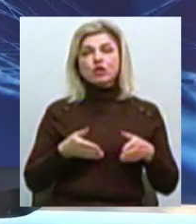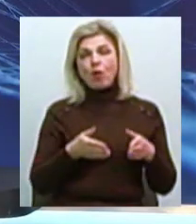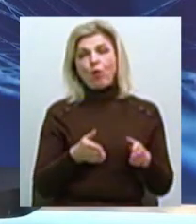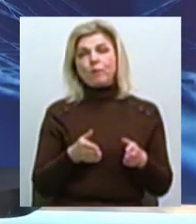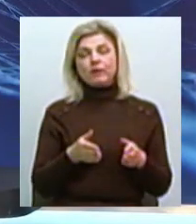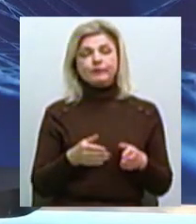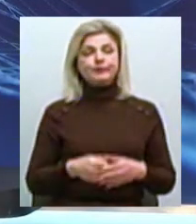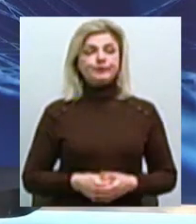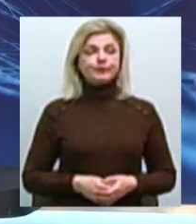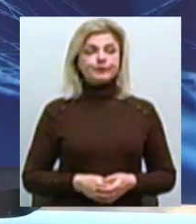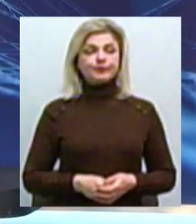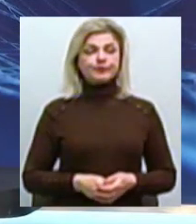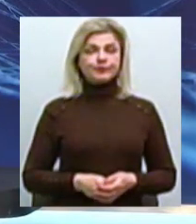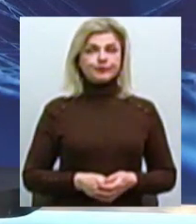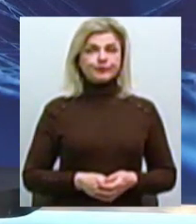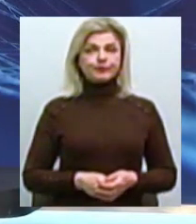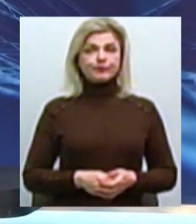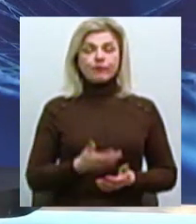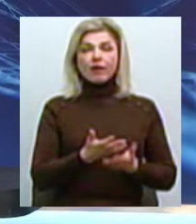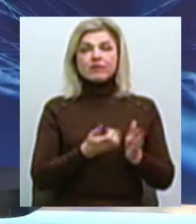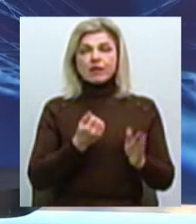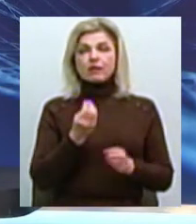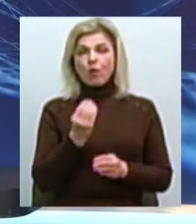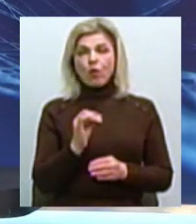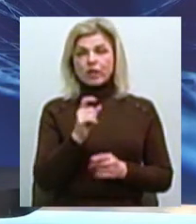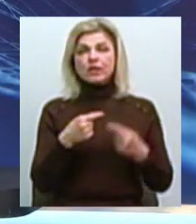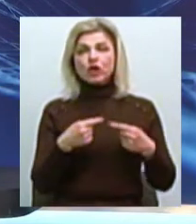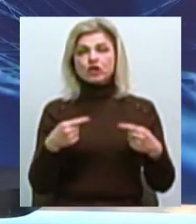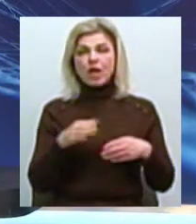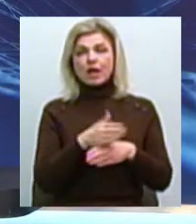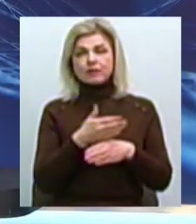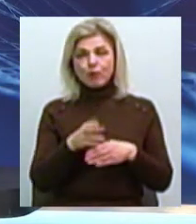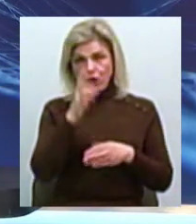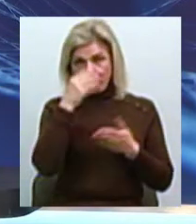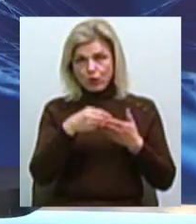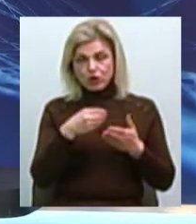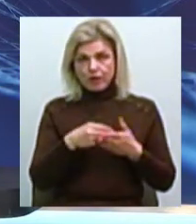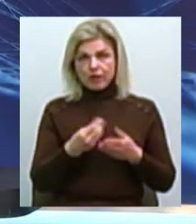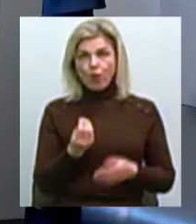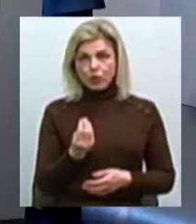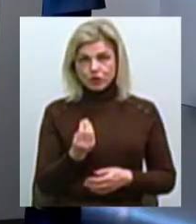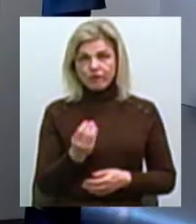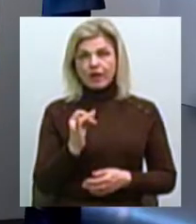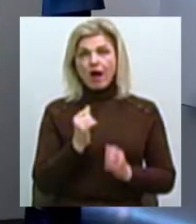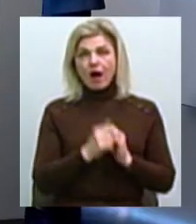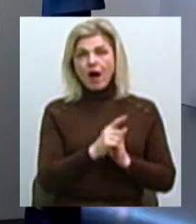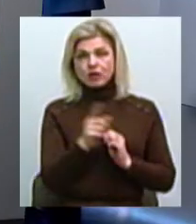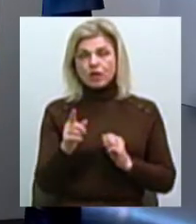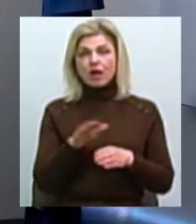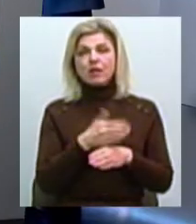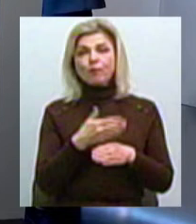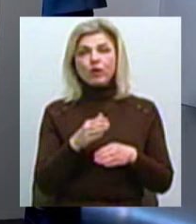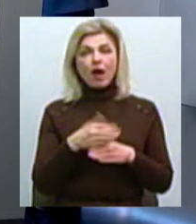взяття цих коштів з інших розпорядників бюджетних коштів І зараз кожен розпорядник,